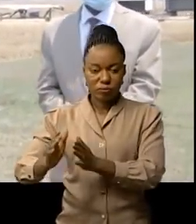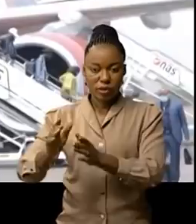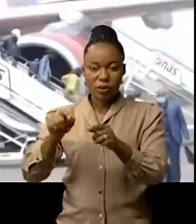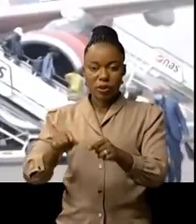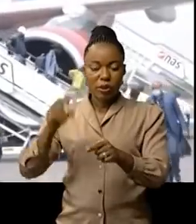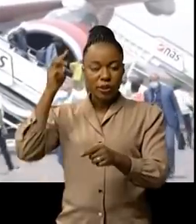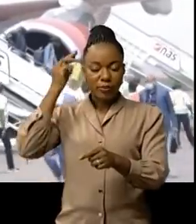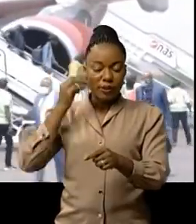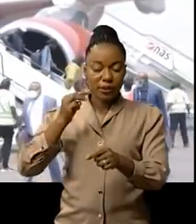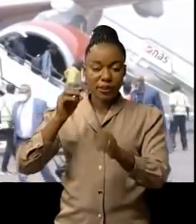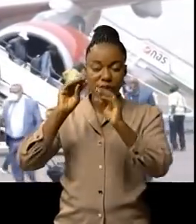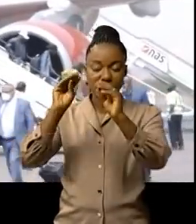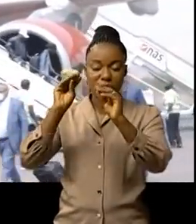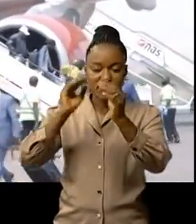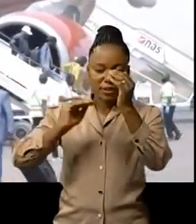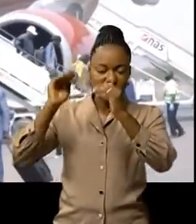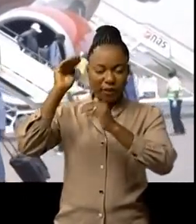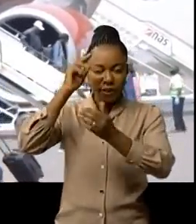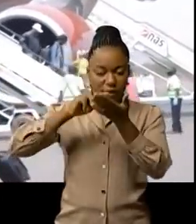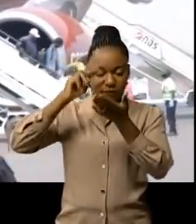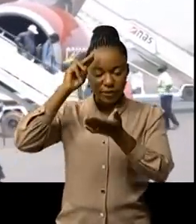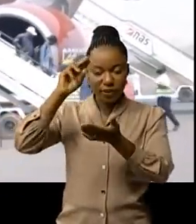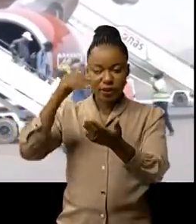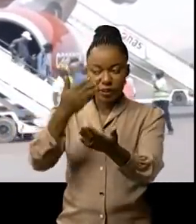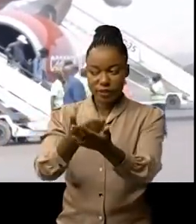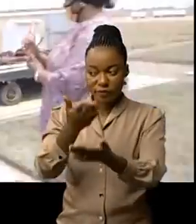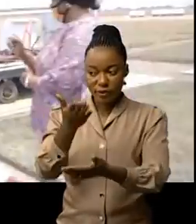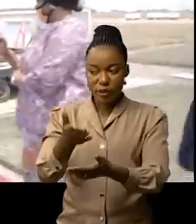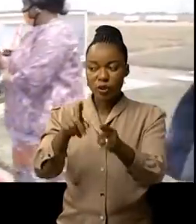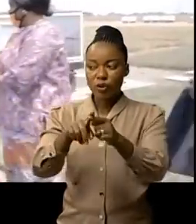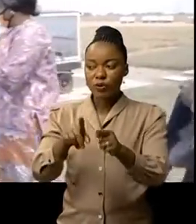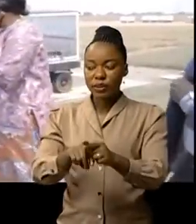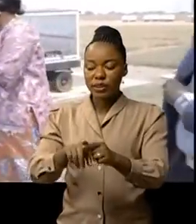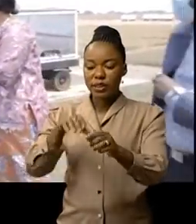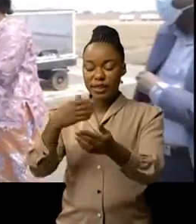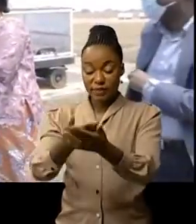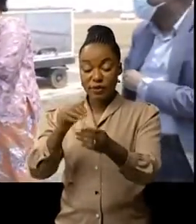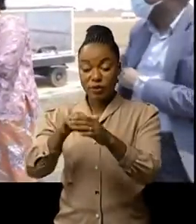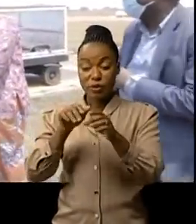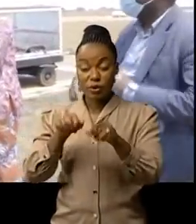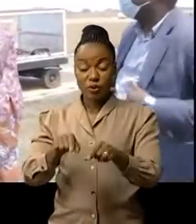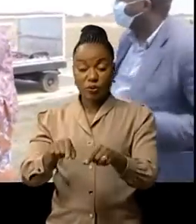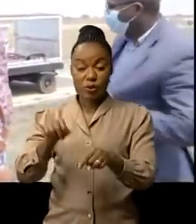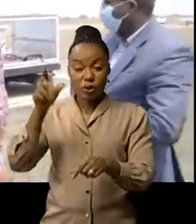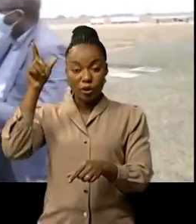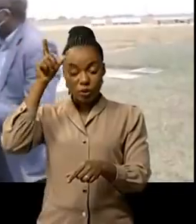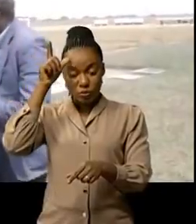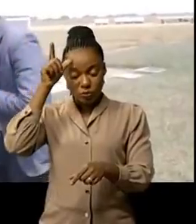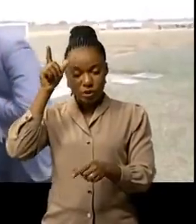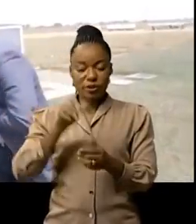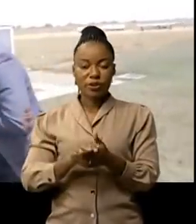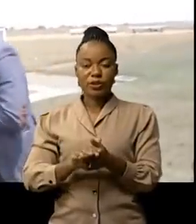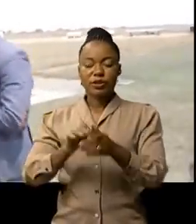ministre de l'enseignement supérieur et universitaire Moïne Dozangi Boutondo est arrivé à Lubumbashi dans le Okatanga pour ces moments historiques